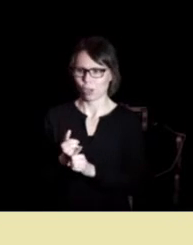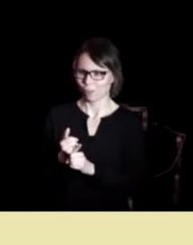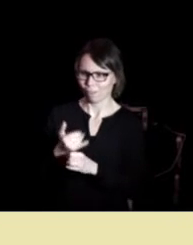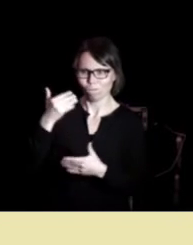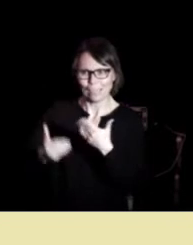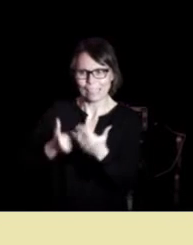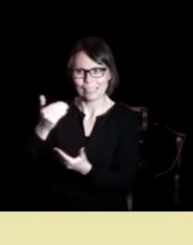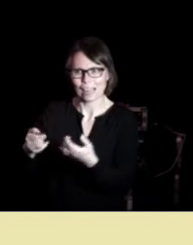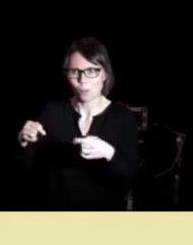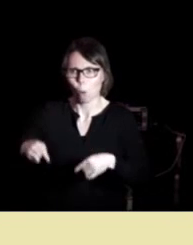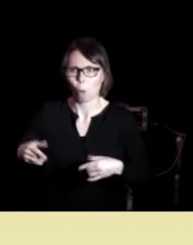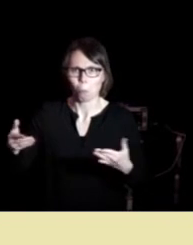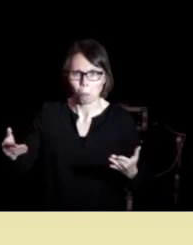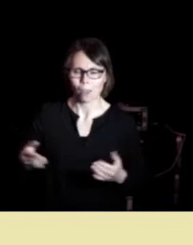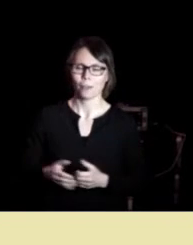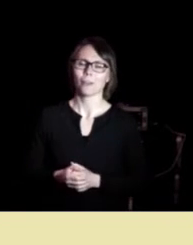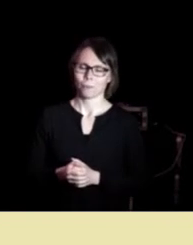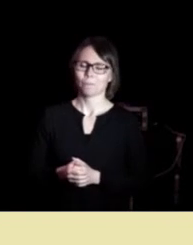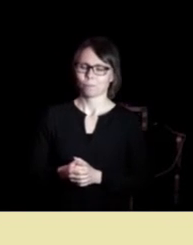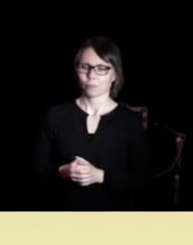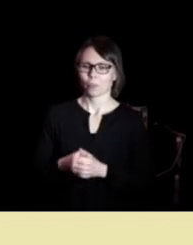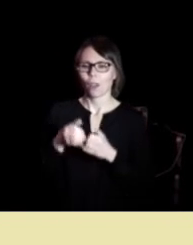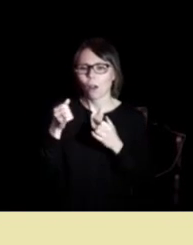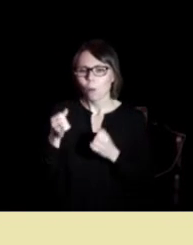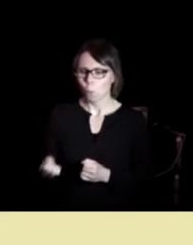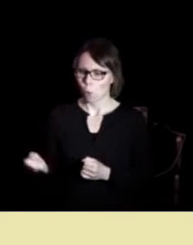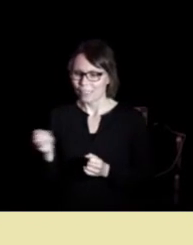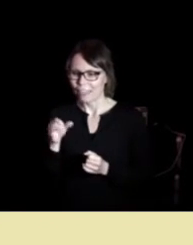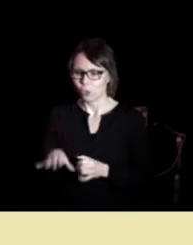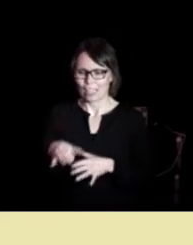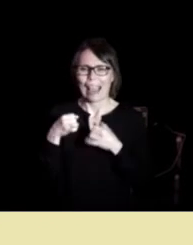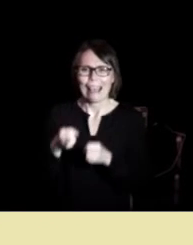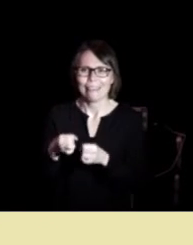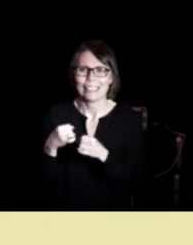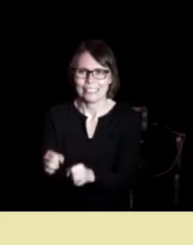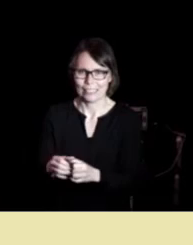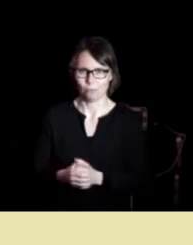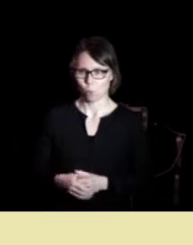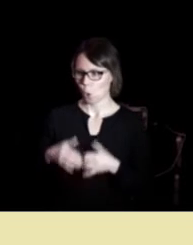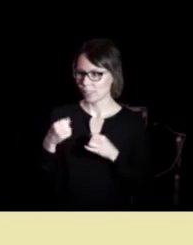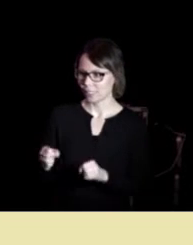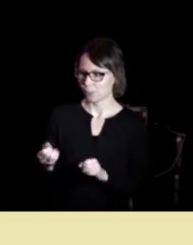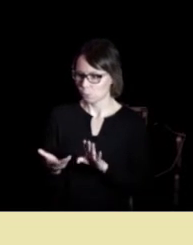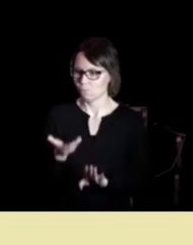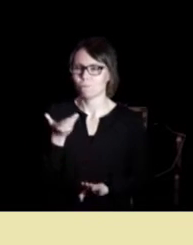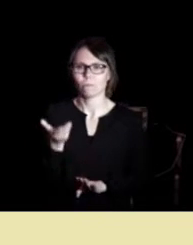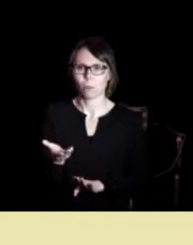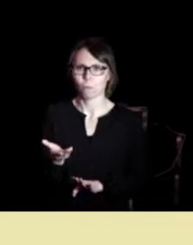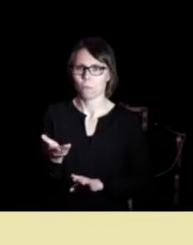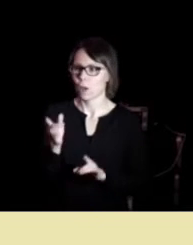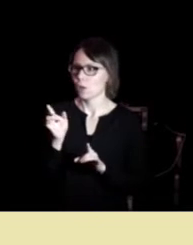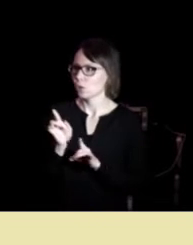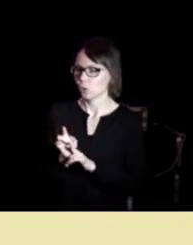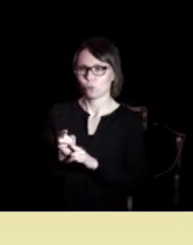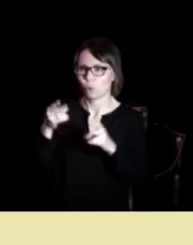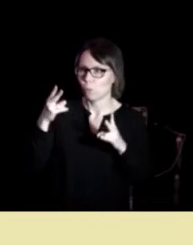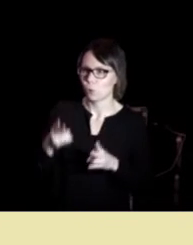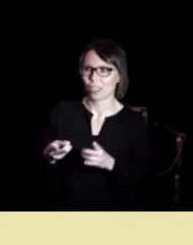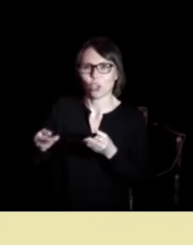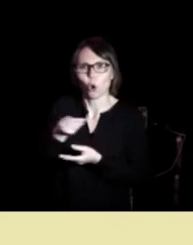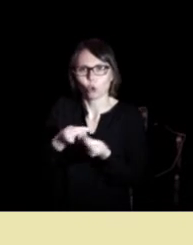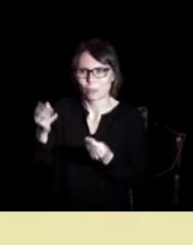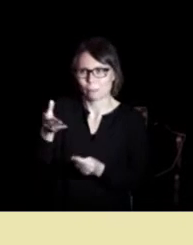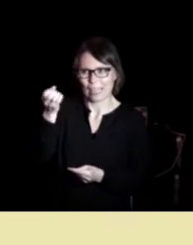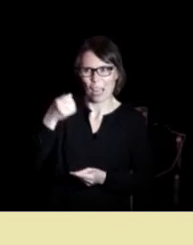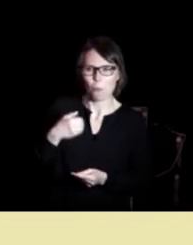videre det må tilføres energi og den energien må komme til syne som og nå bruker jeg et økonomisk